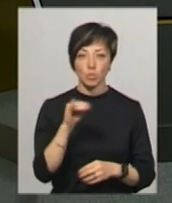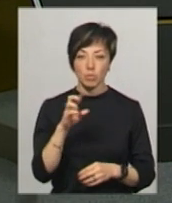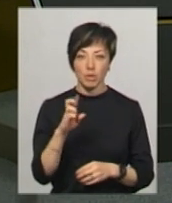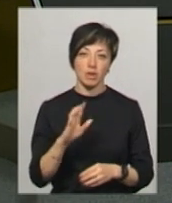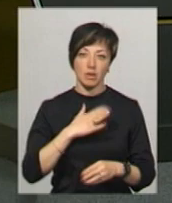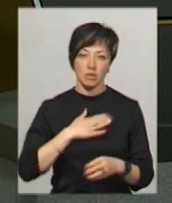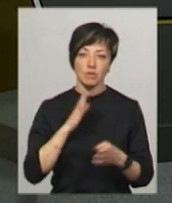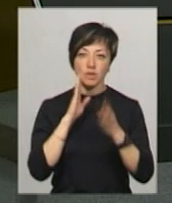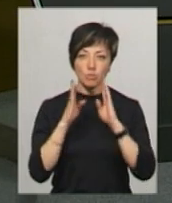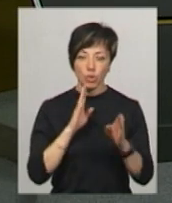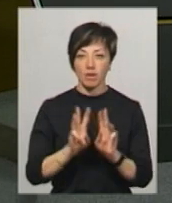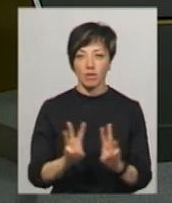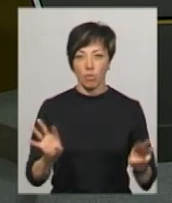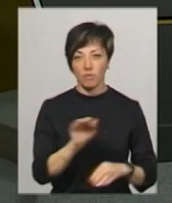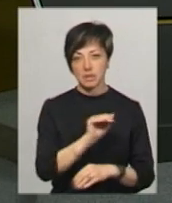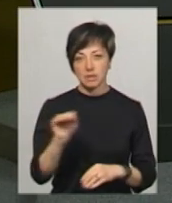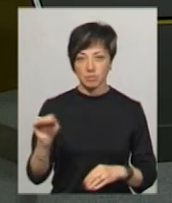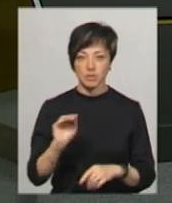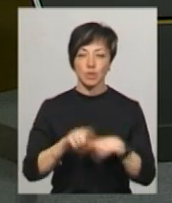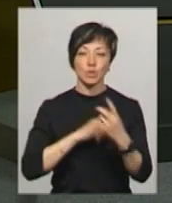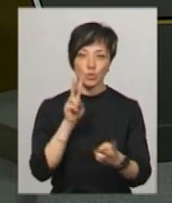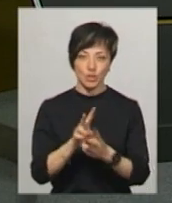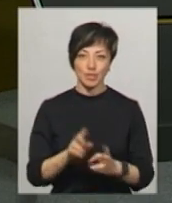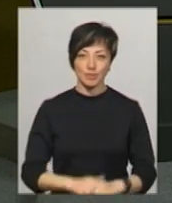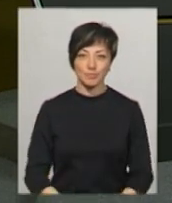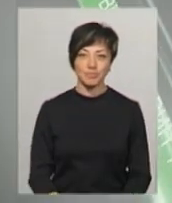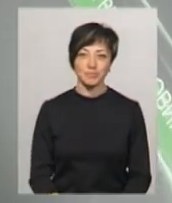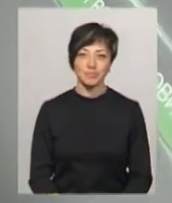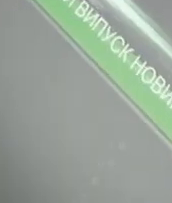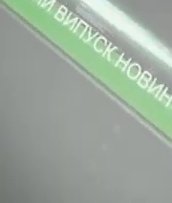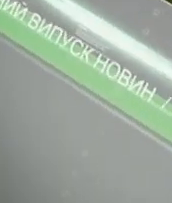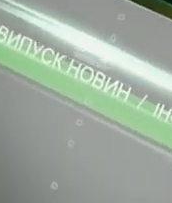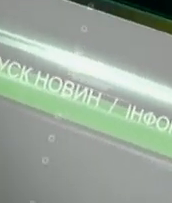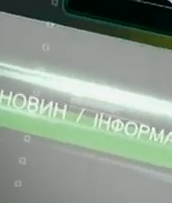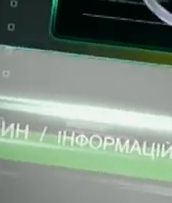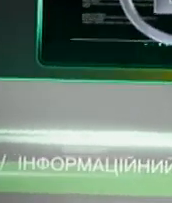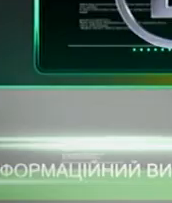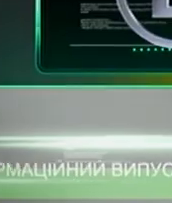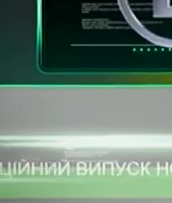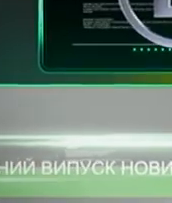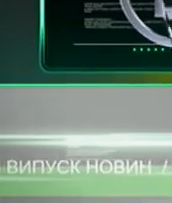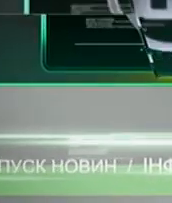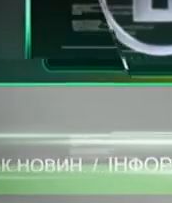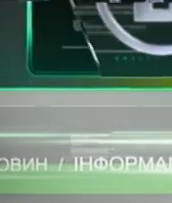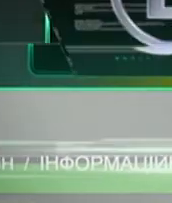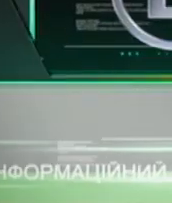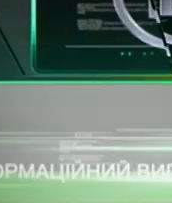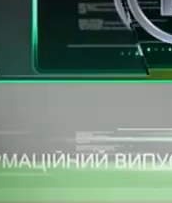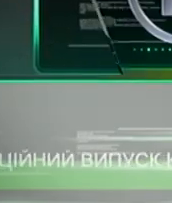нашій сторінці Фейсбук та на нашому офіційному сайті. До зустрічі! Субтитрувальниця Оля Шор